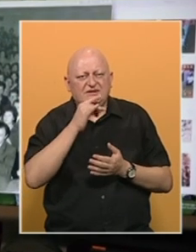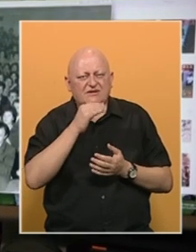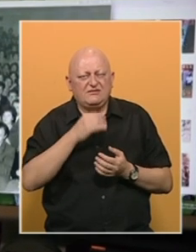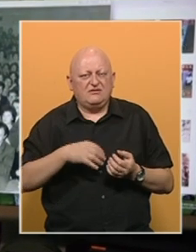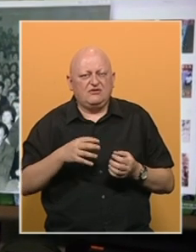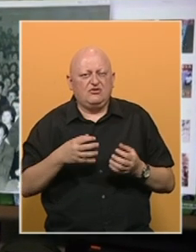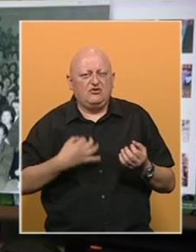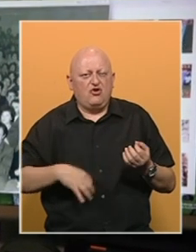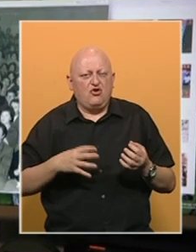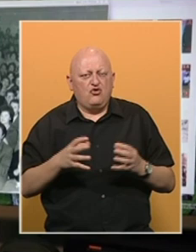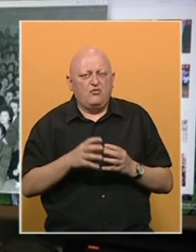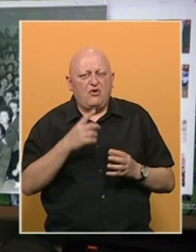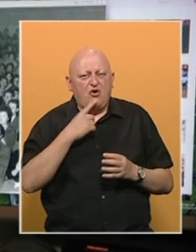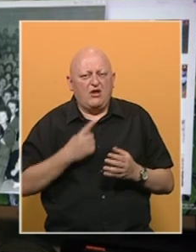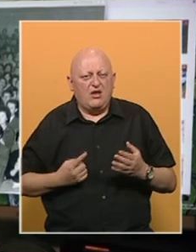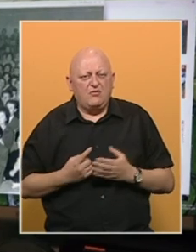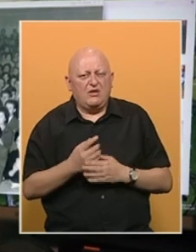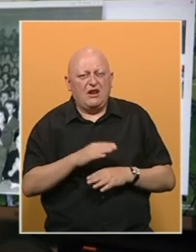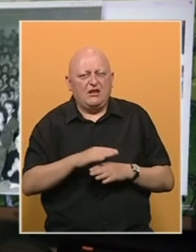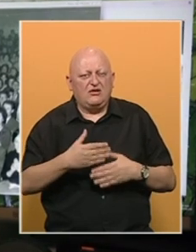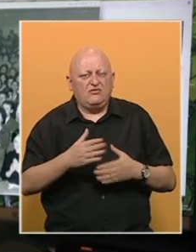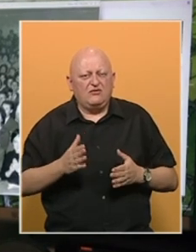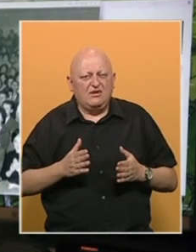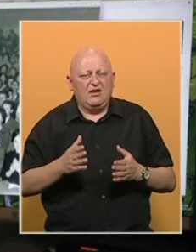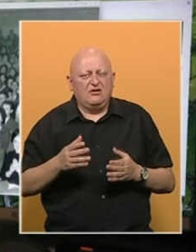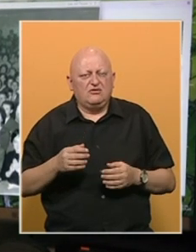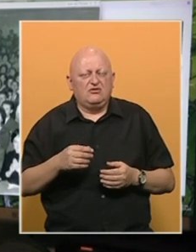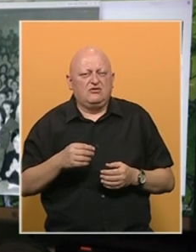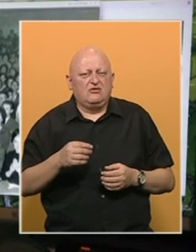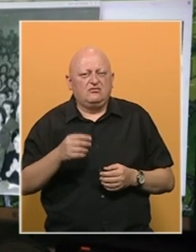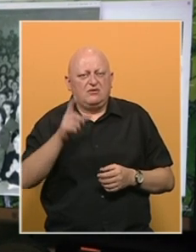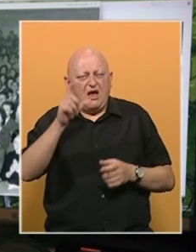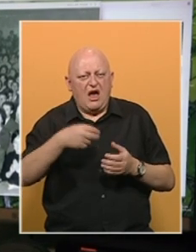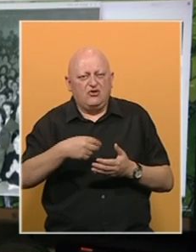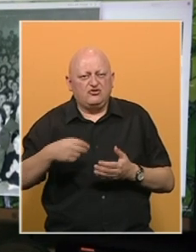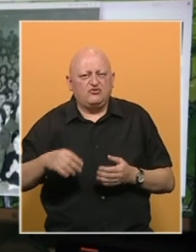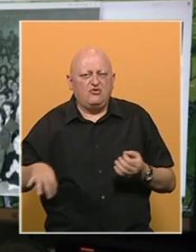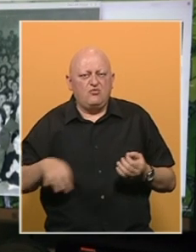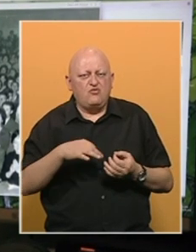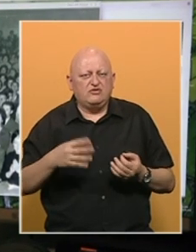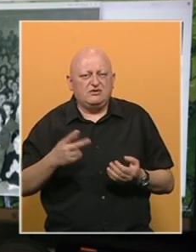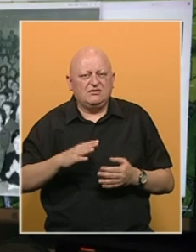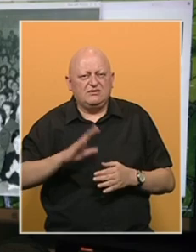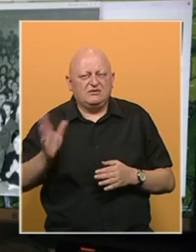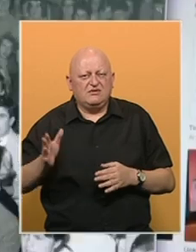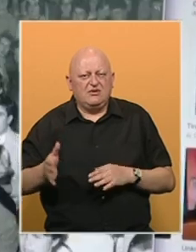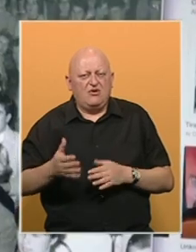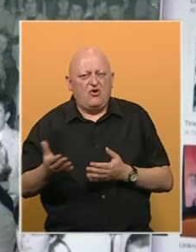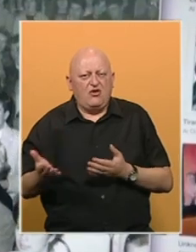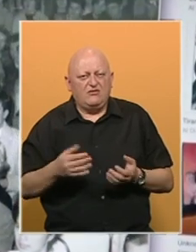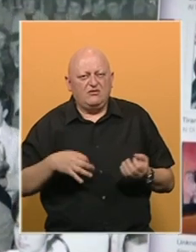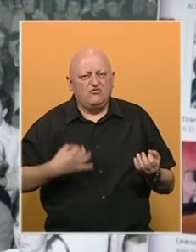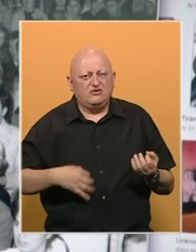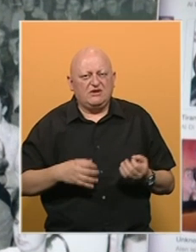Sarajevski rock grupe, koja je probijala led i otvorila putave autorskoj muzici skoro istovremeno sa zapadnim kolivkama rock